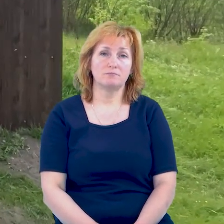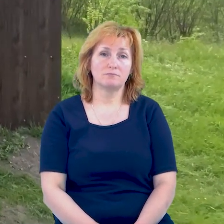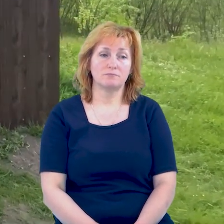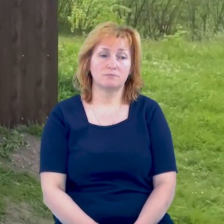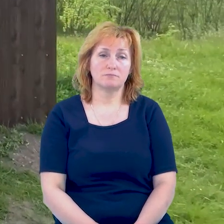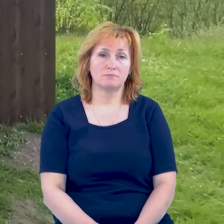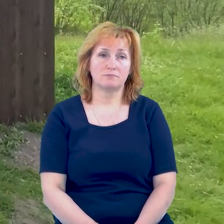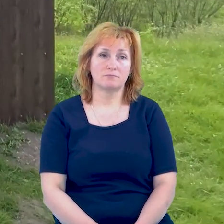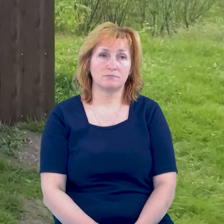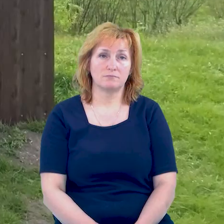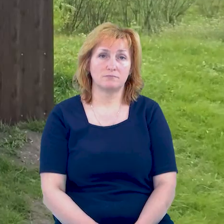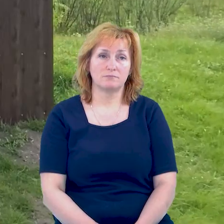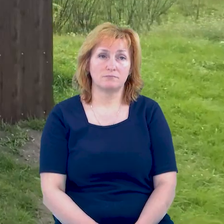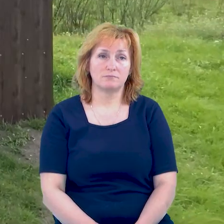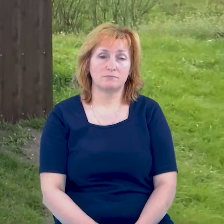Суспільне, Чернігів.